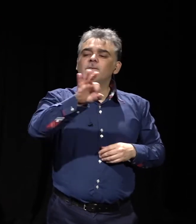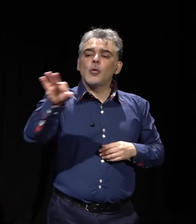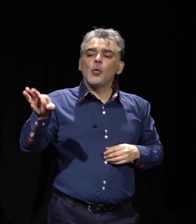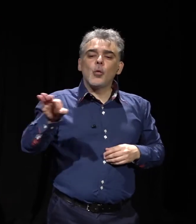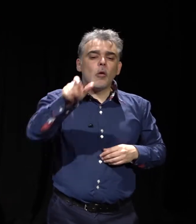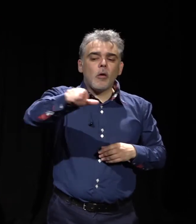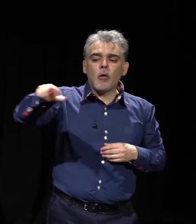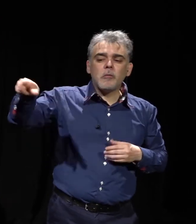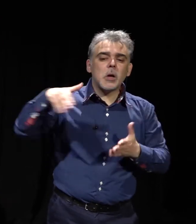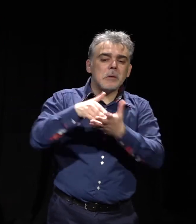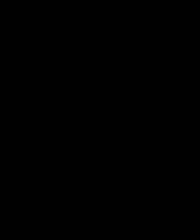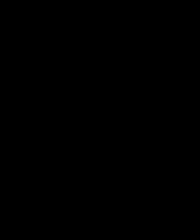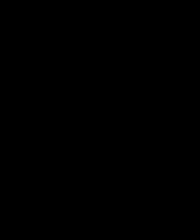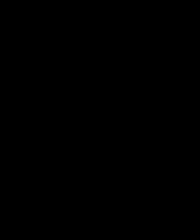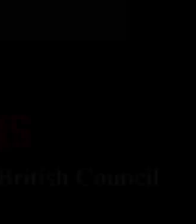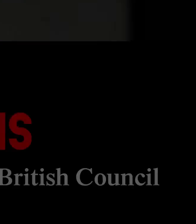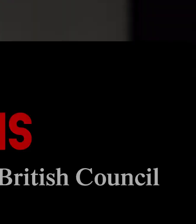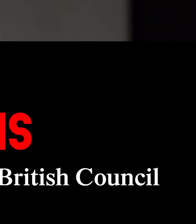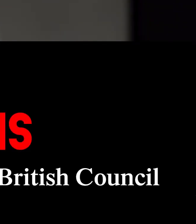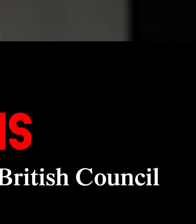important principle.